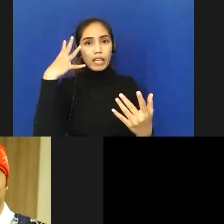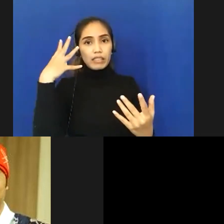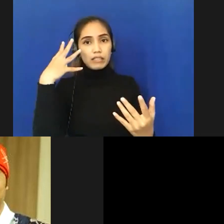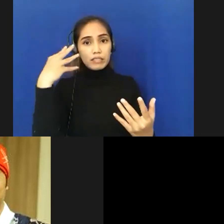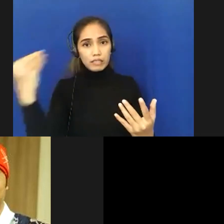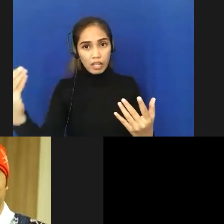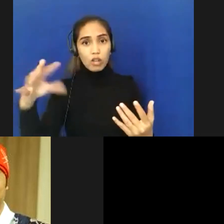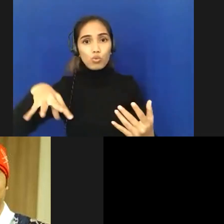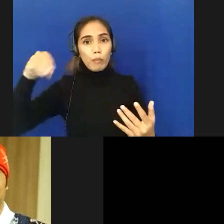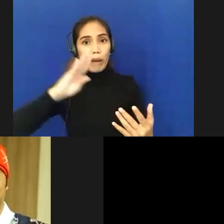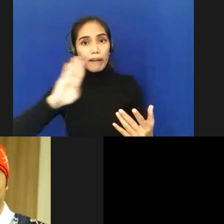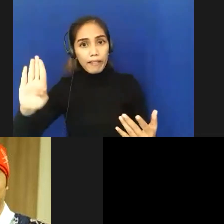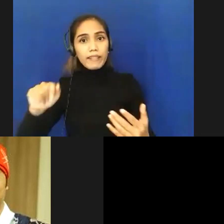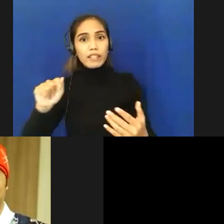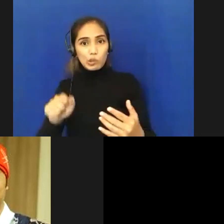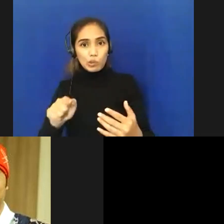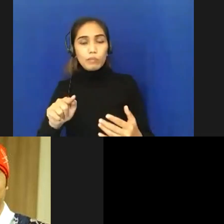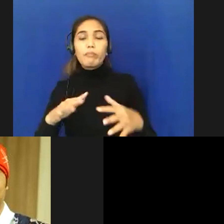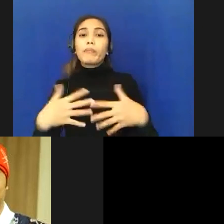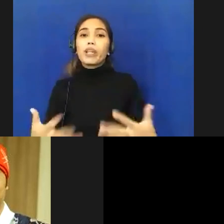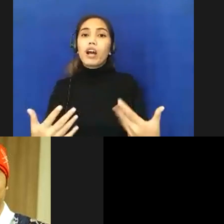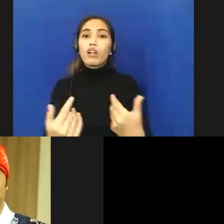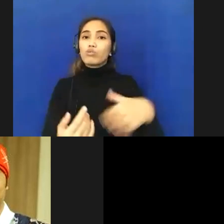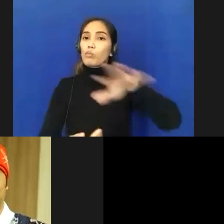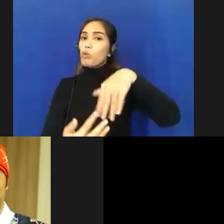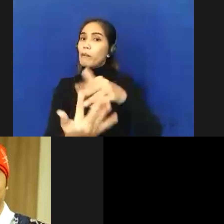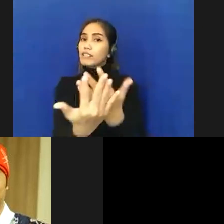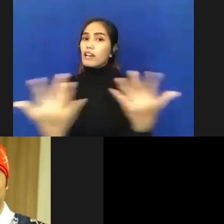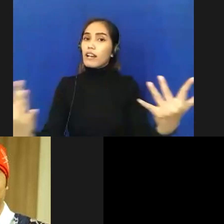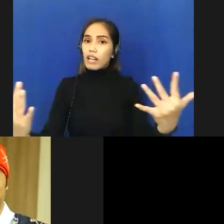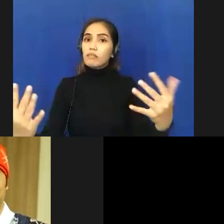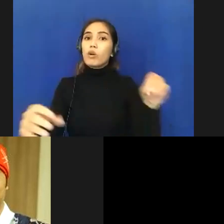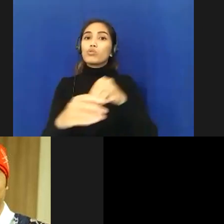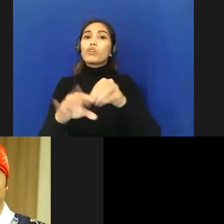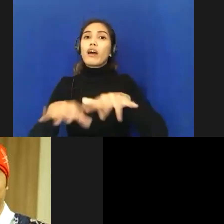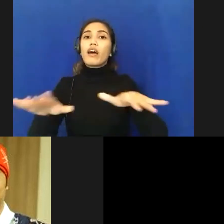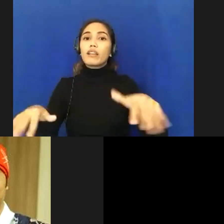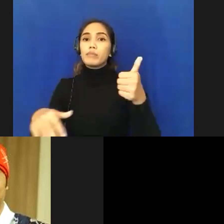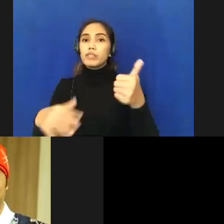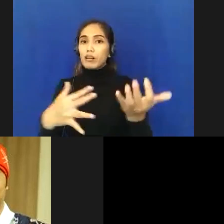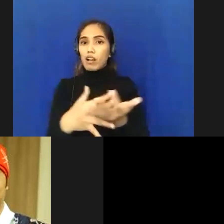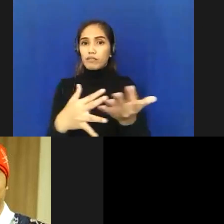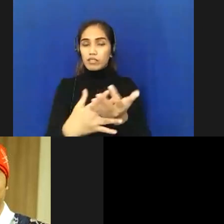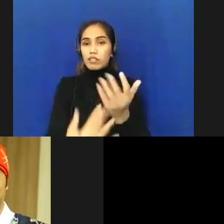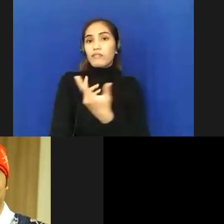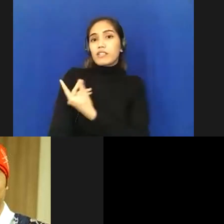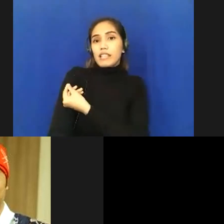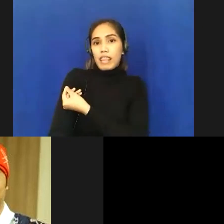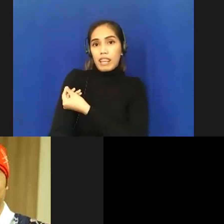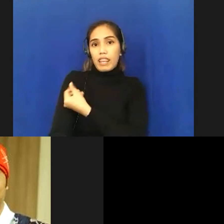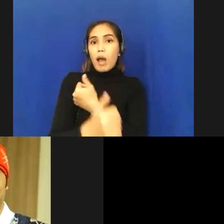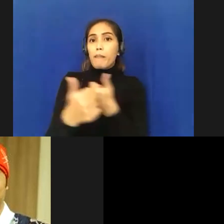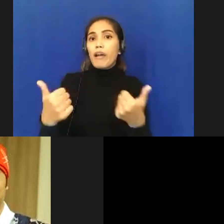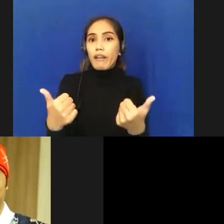supaya semua masyarakat termasuk saat ini anak-anak bagaimana bisa mengakses vaksin secara aman